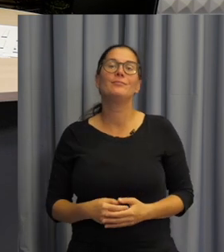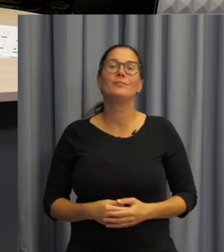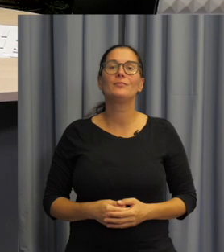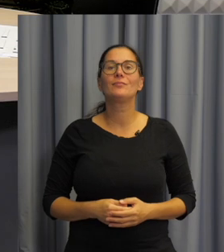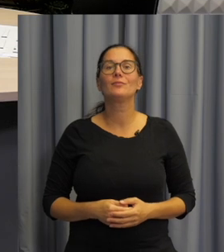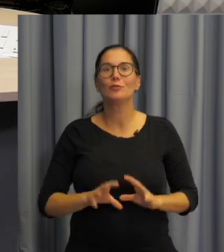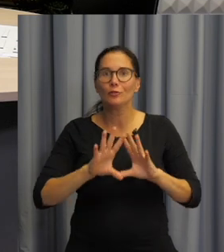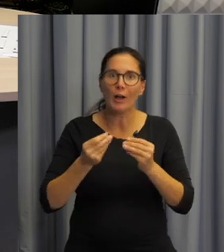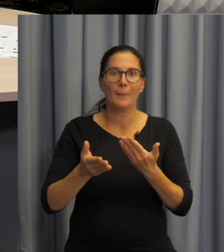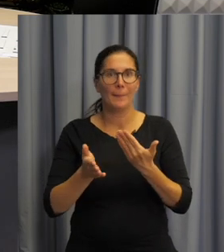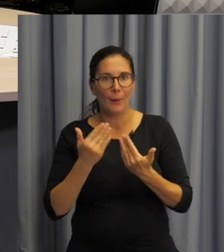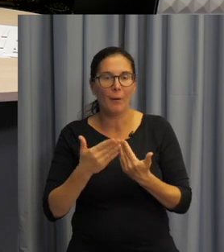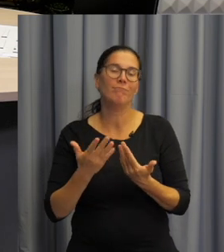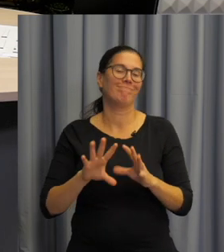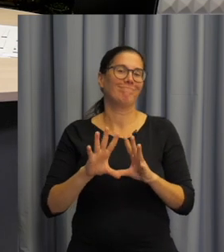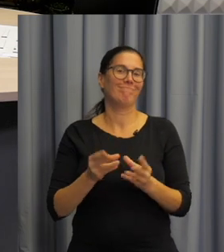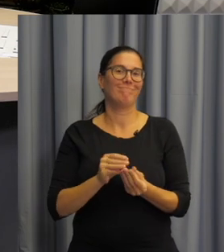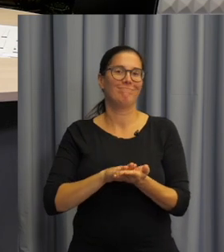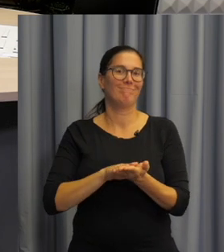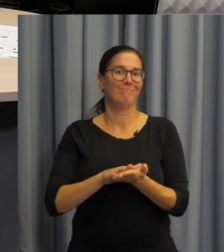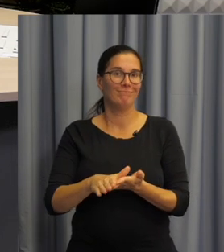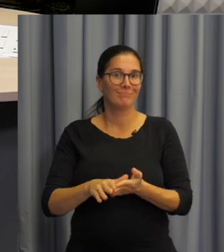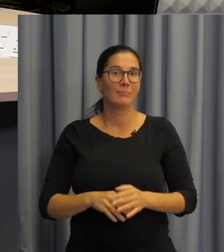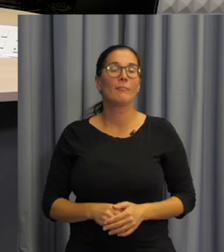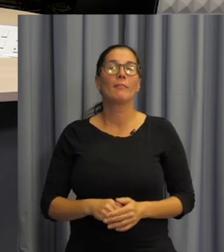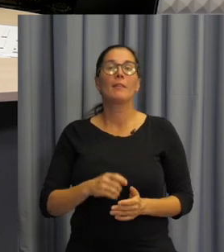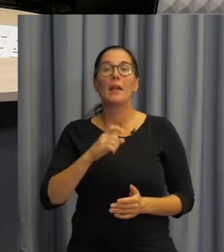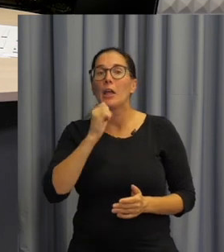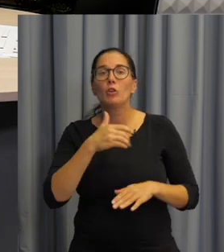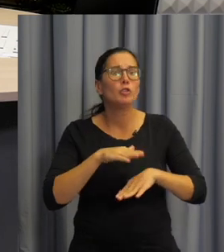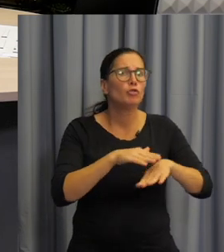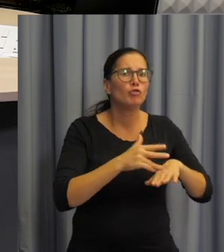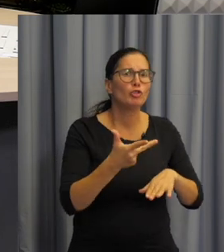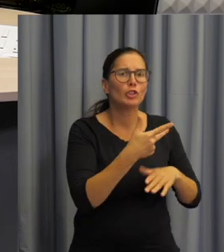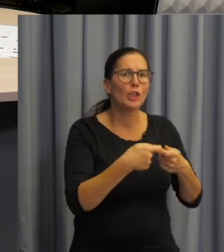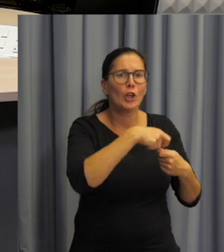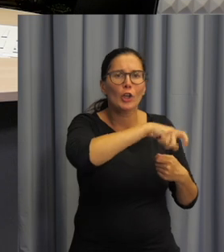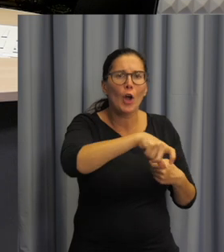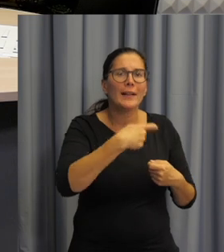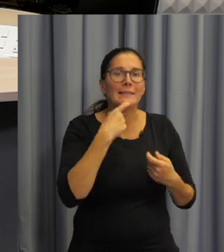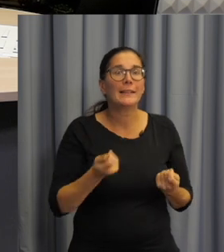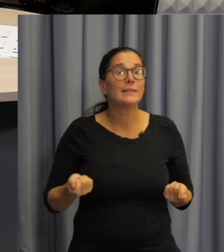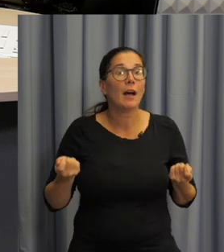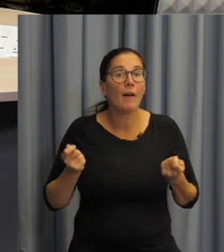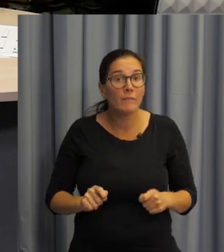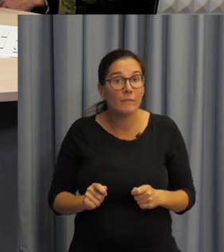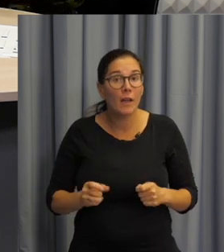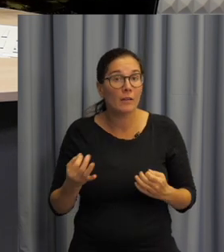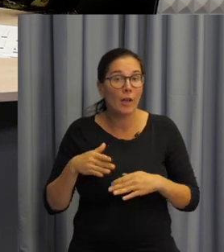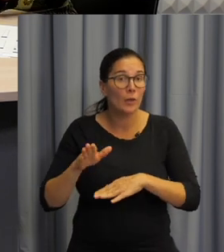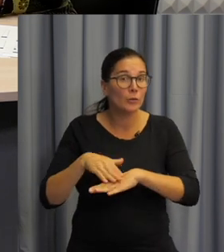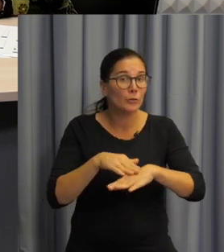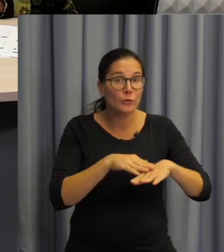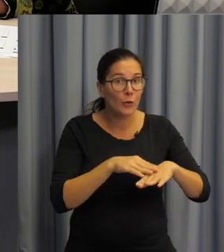technickému zázemí, které jsme tu měli připraveny a to je úplně všechno. Já ještě vyzvu kolegyně, jestli mají na